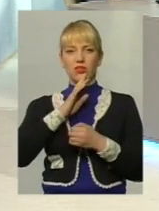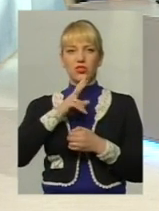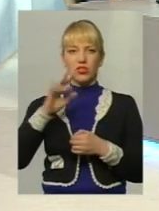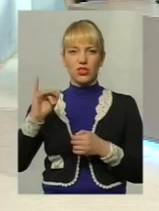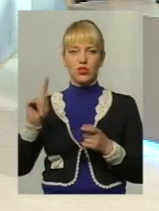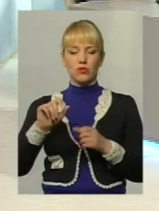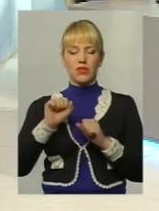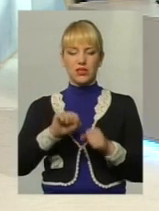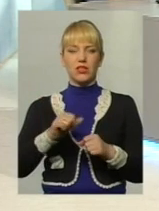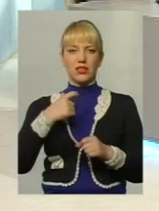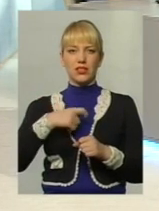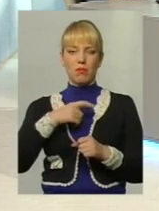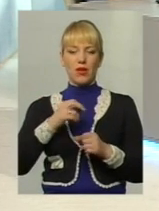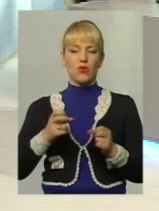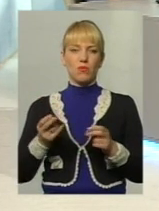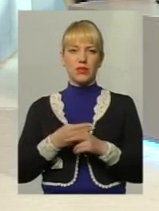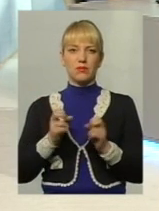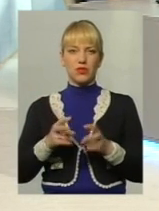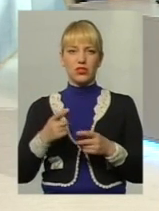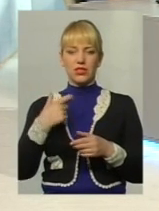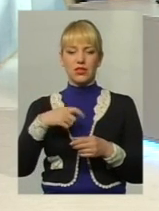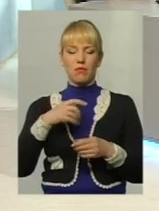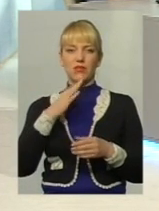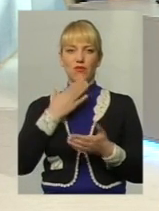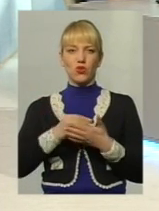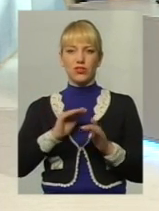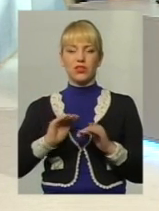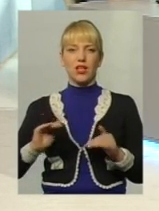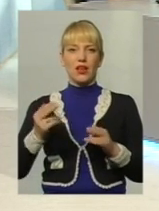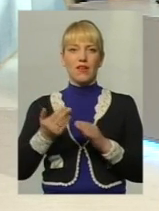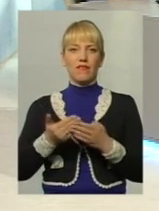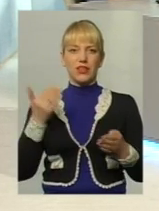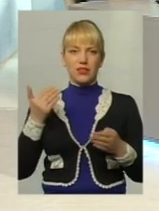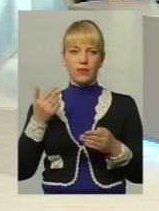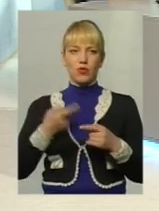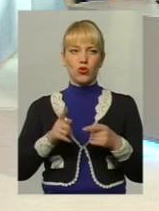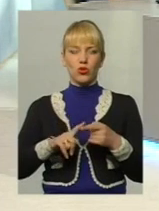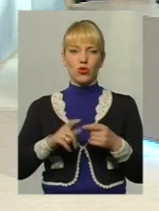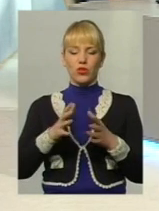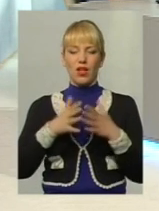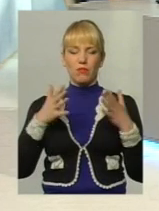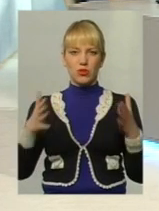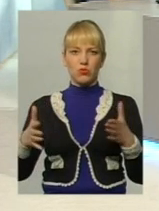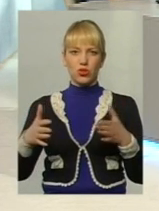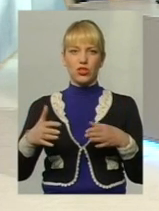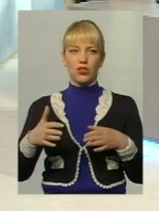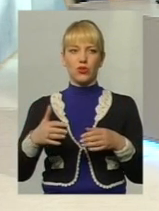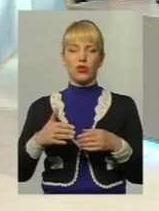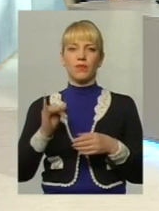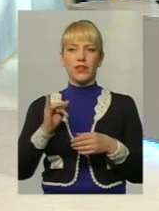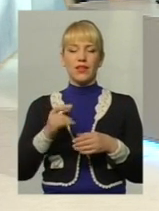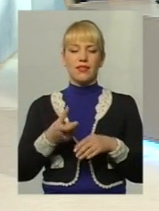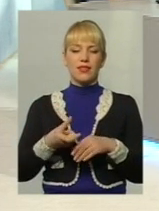захистити себе, убезпечити себе і своїх дітей від того найбільш поширеного і